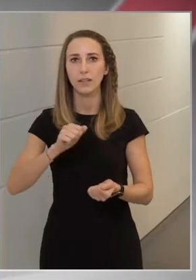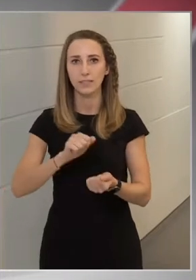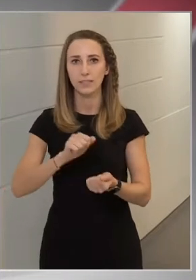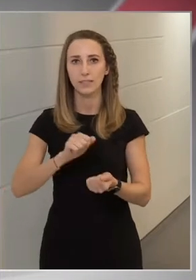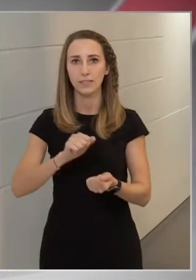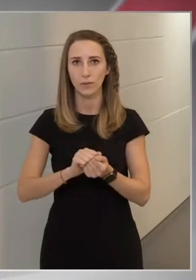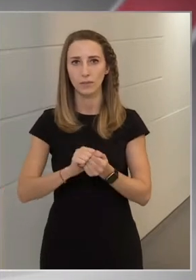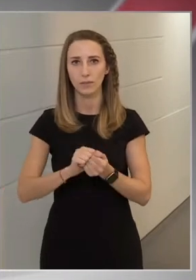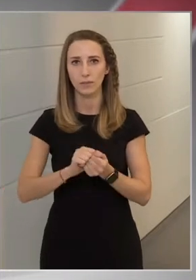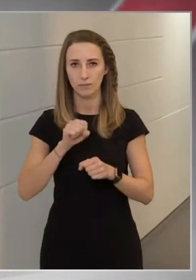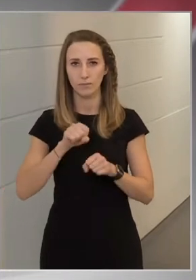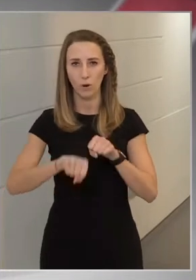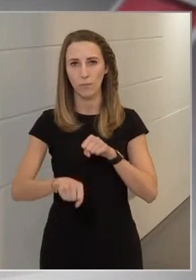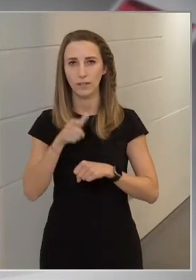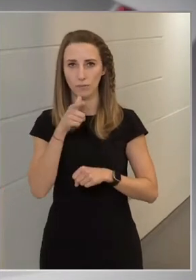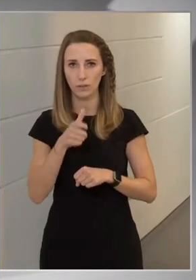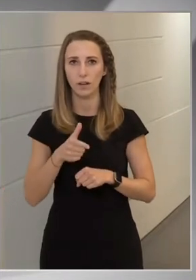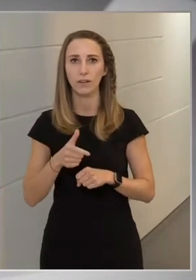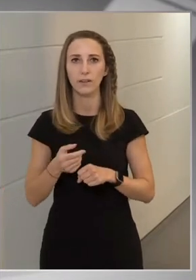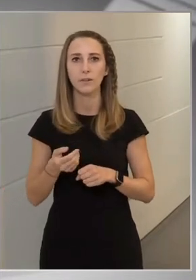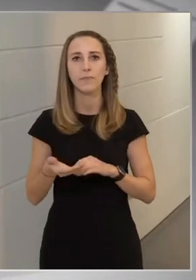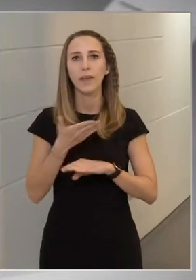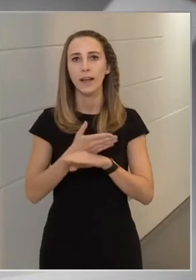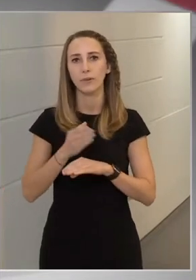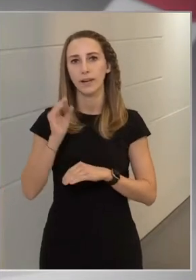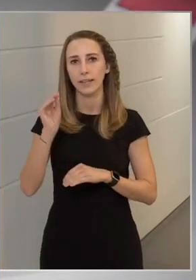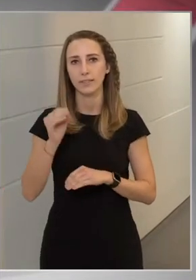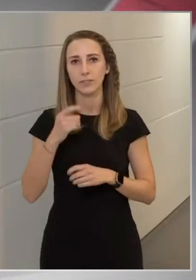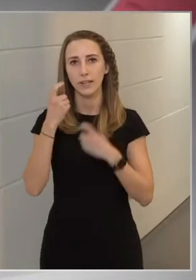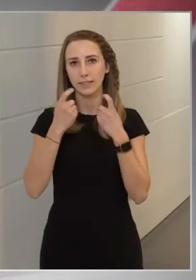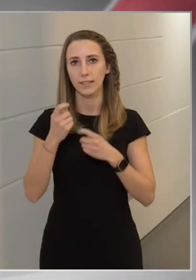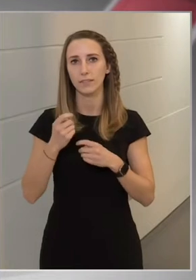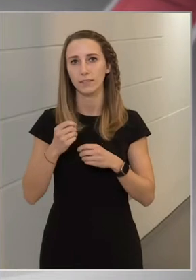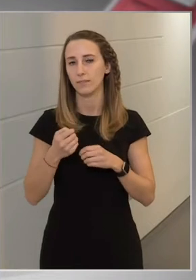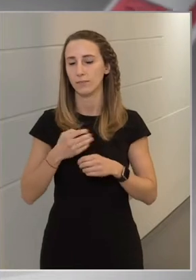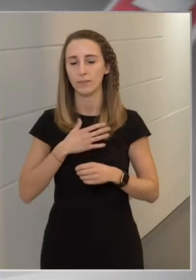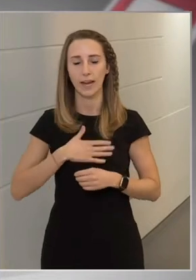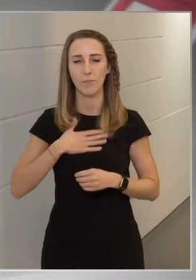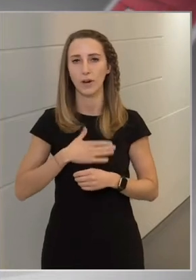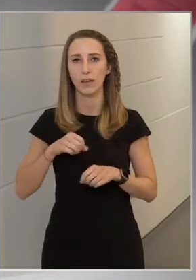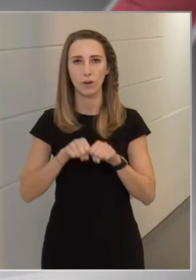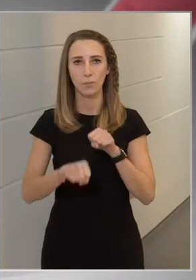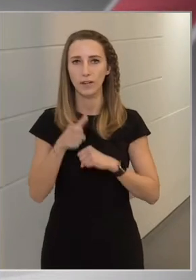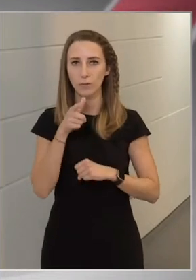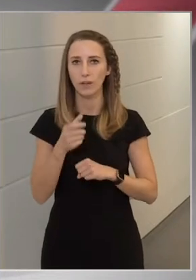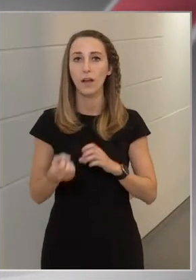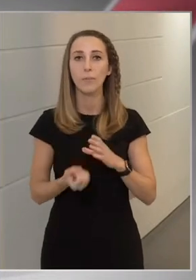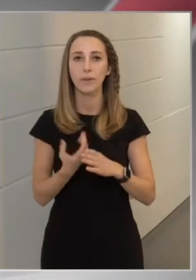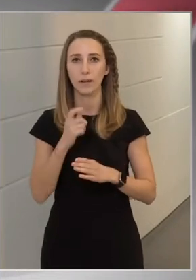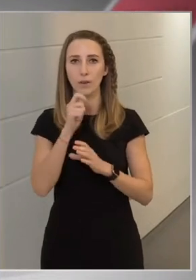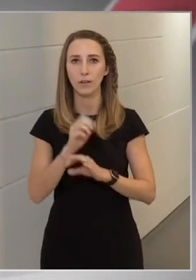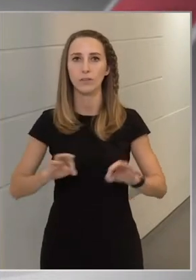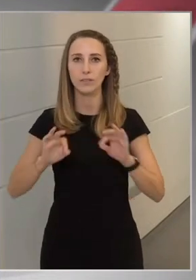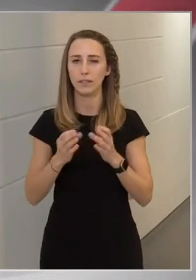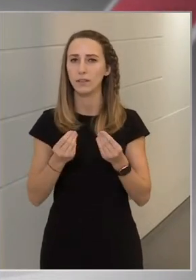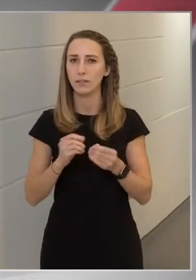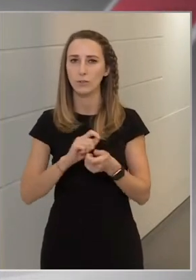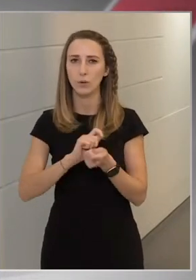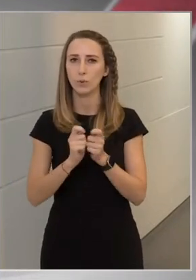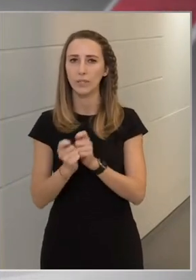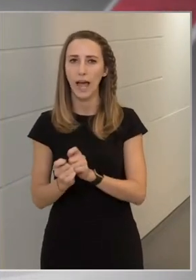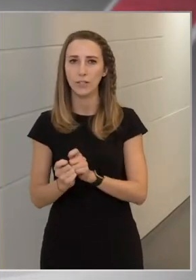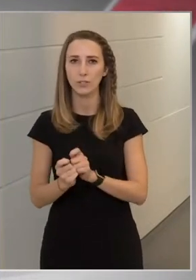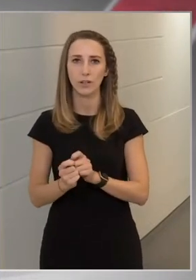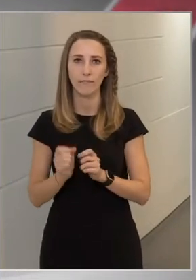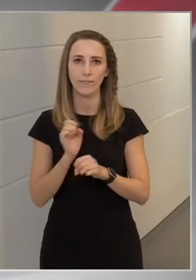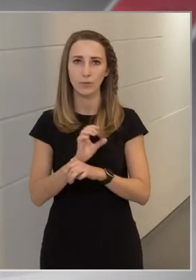romlani fognak, egyes előjelzések szerint trámaian romlani fognak. Megjelent Magyarországon is számtalan mutánsa a vírusnak.